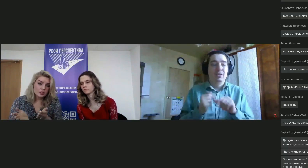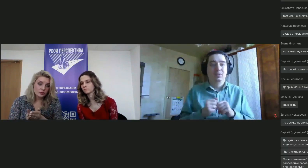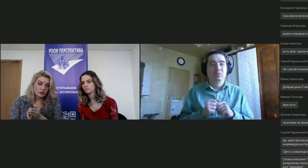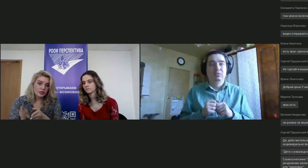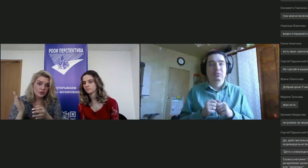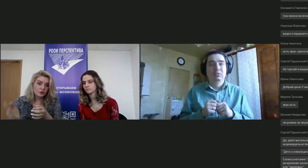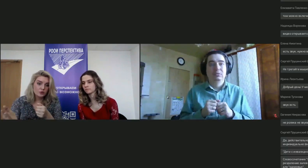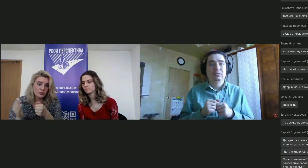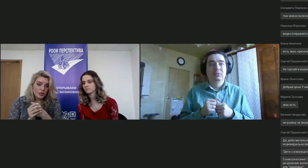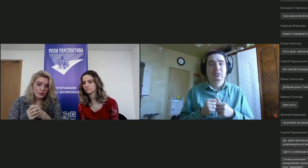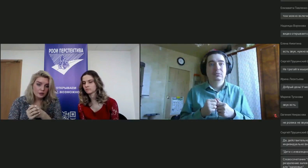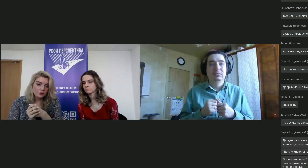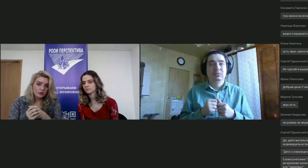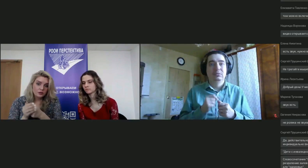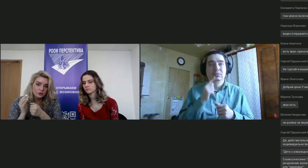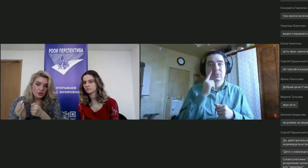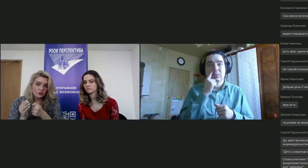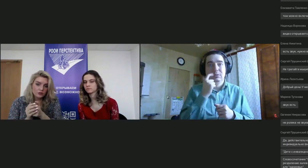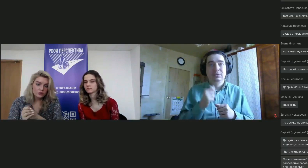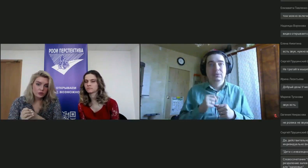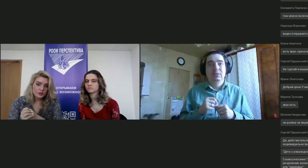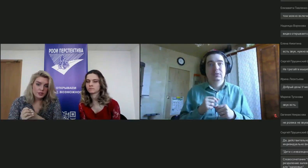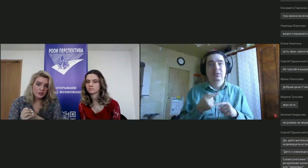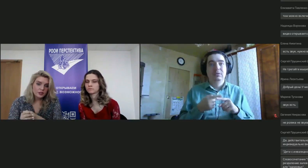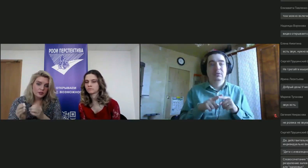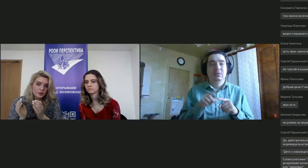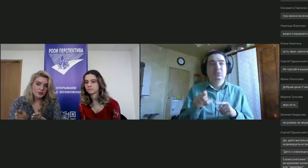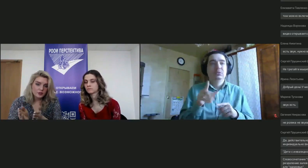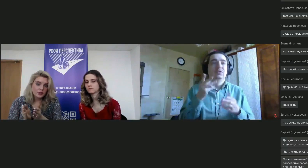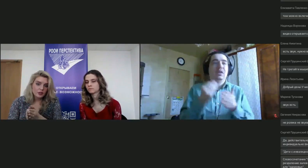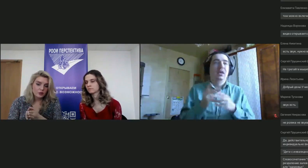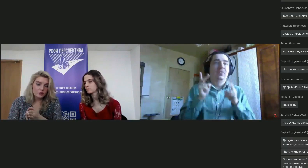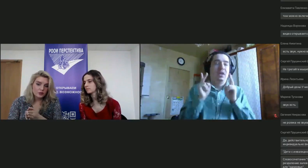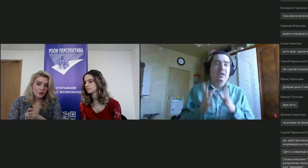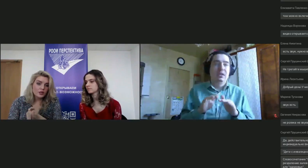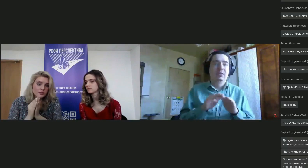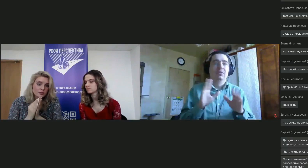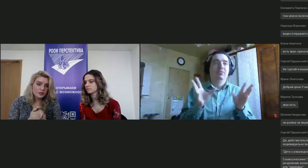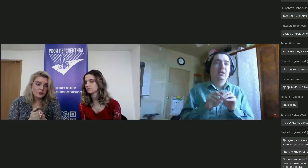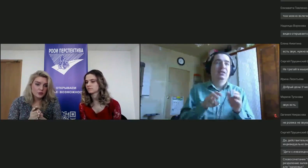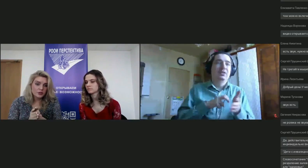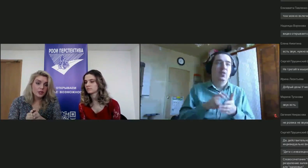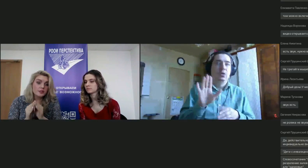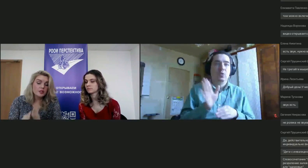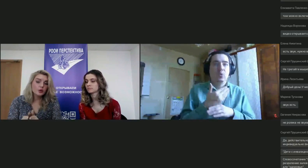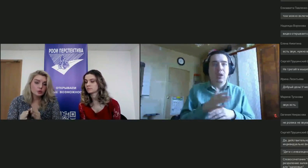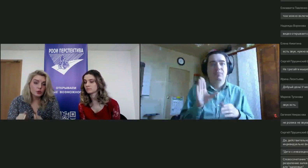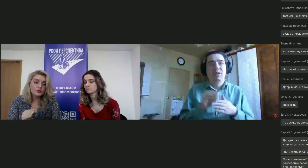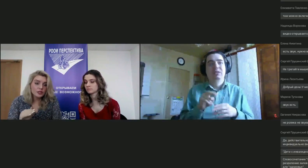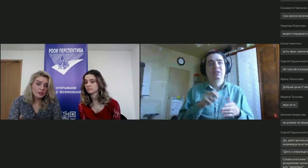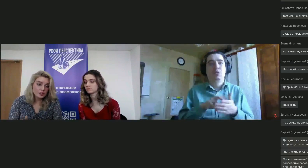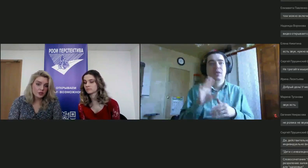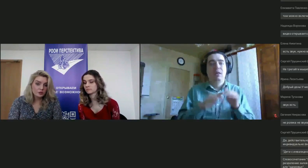социализации ему достаточно. У него есть братик, и вот они живут в одной квартире, они вместе ходят гулять, вместе ходят играть, и